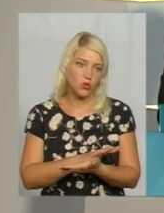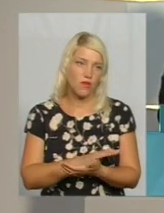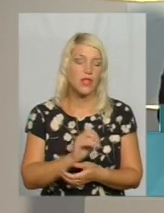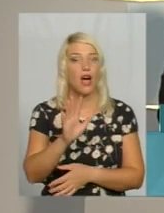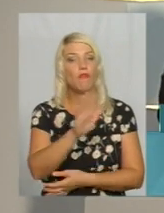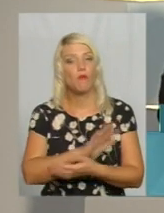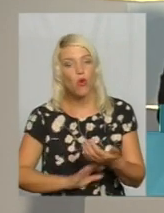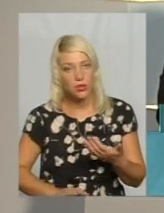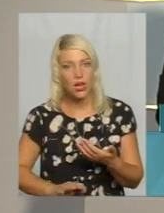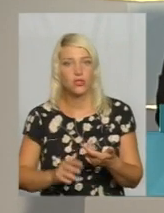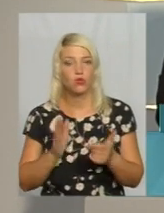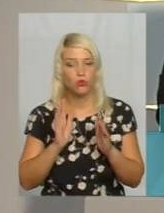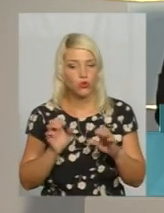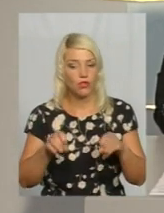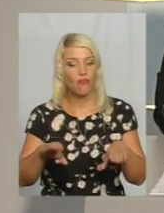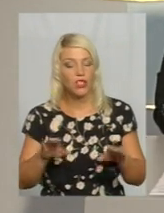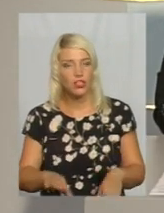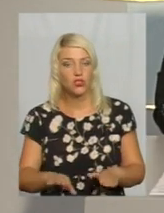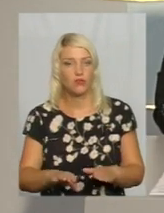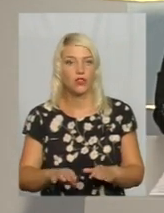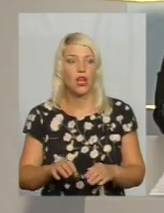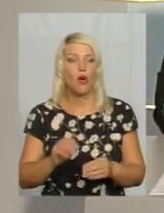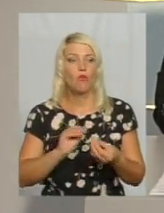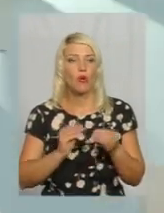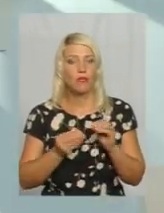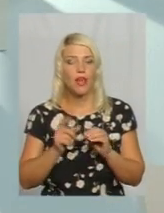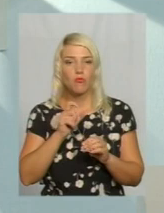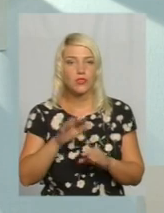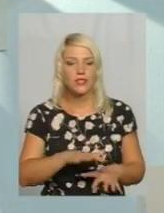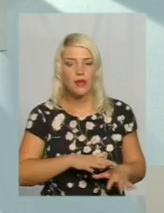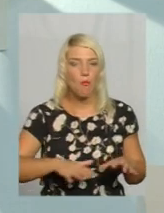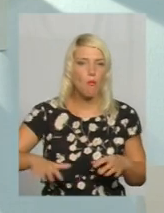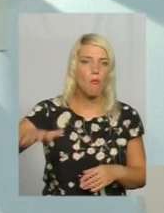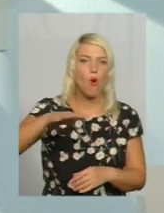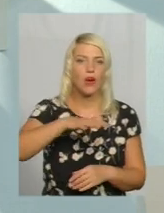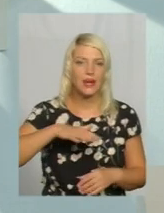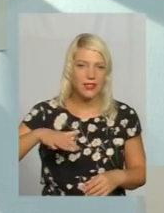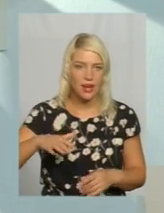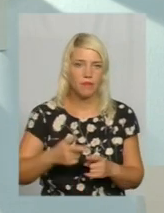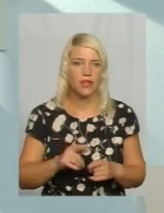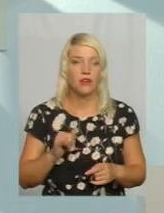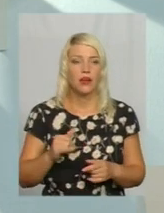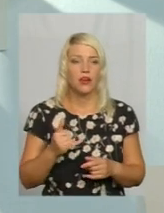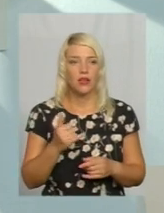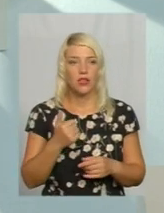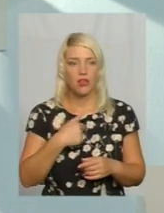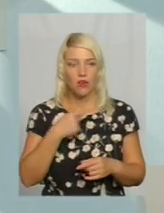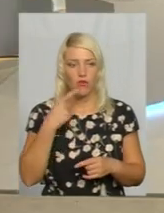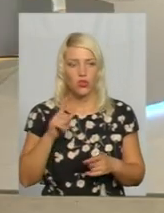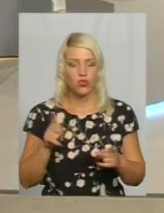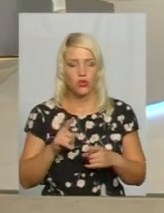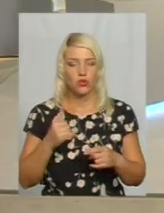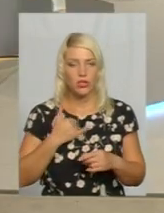подальшому вирішуватимуть проблеми з покриттям? Звичайно. Я говорила, що у нас працює міжвідомча регіональна